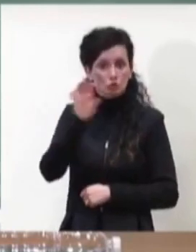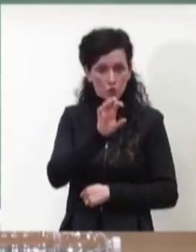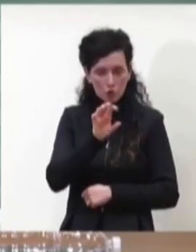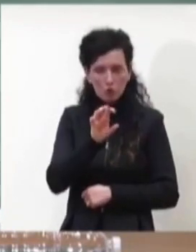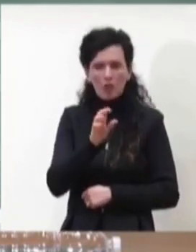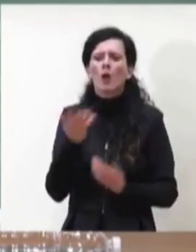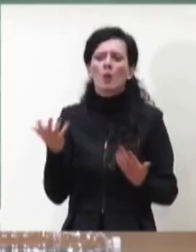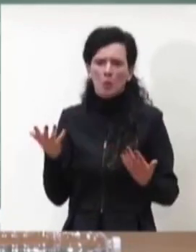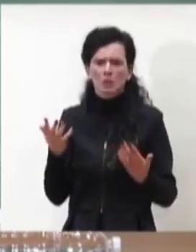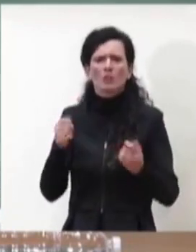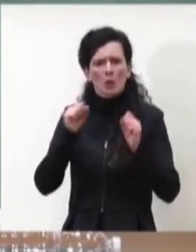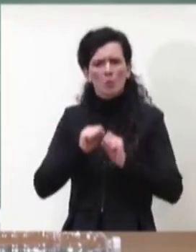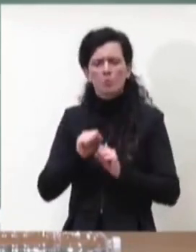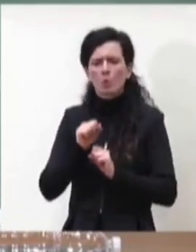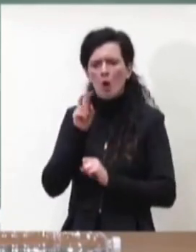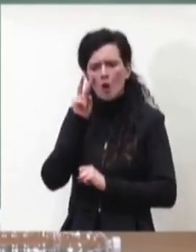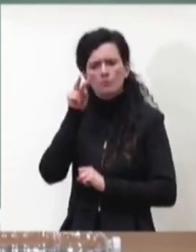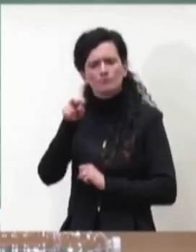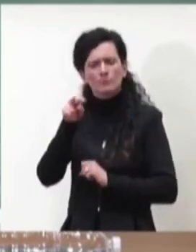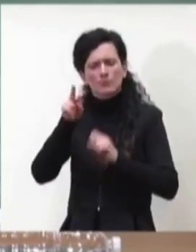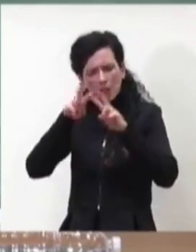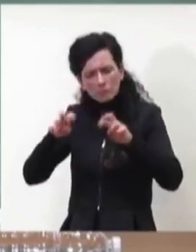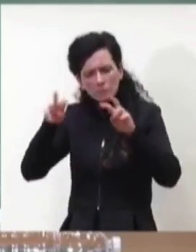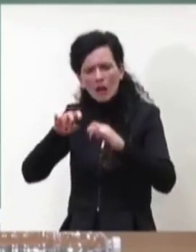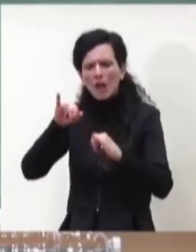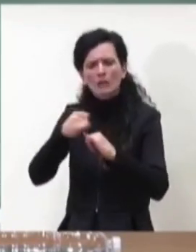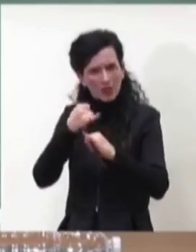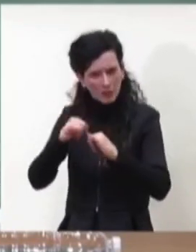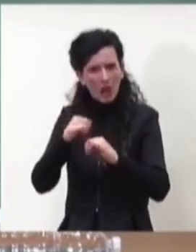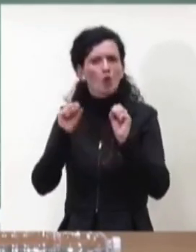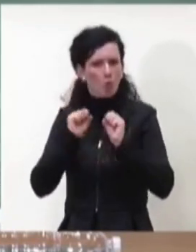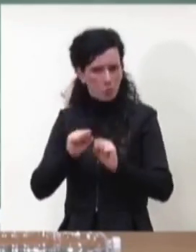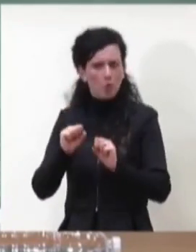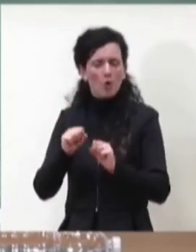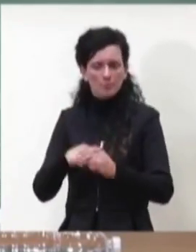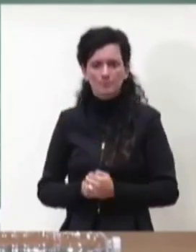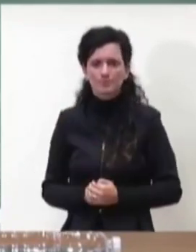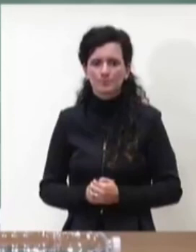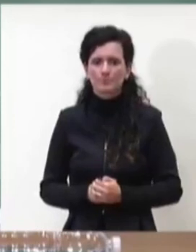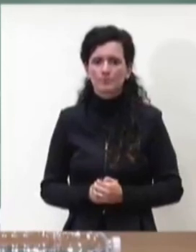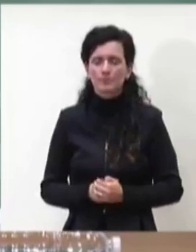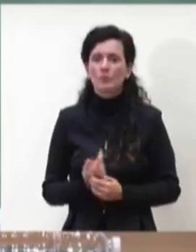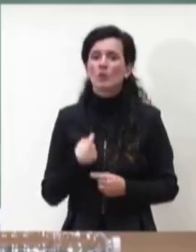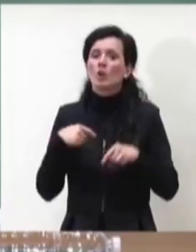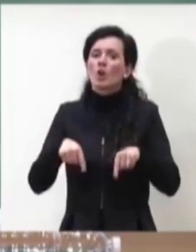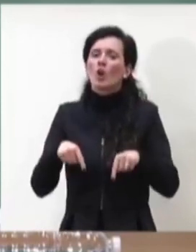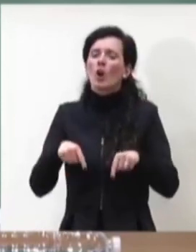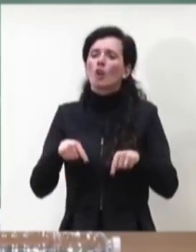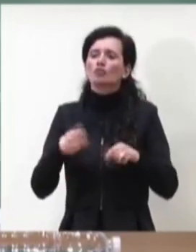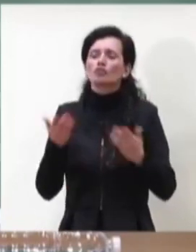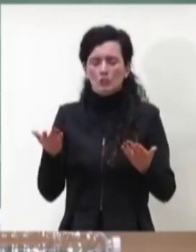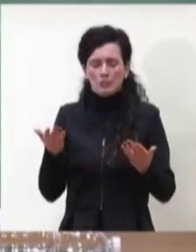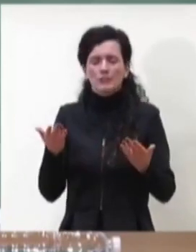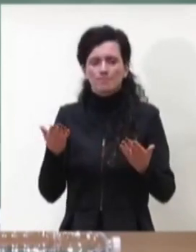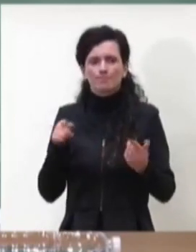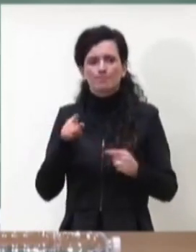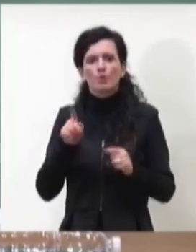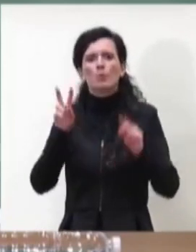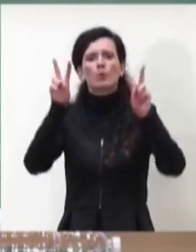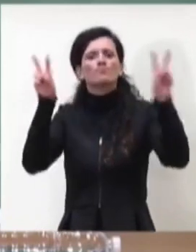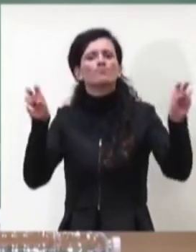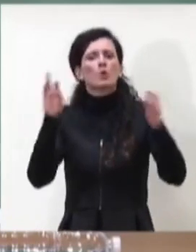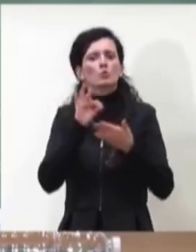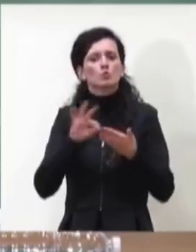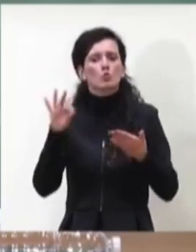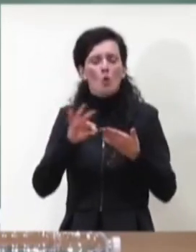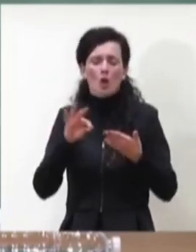chiaramente può analizzarlo nel dettaglio noi sappiamo che c'è oggi una grande attenzione sul tema scolastico tutti